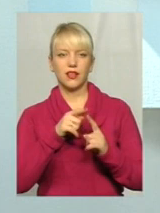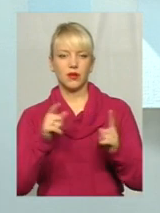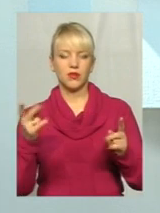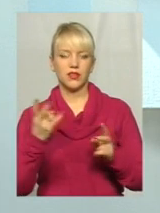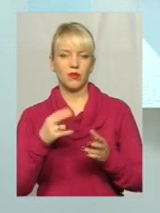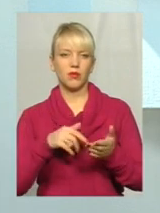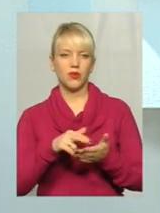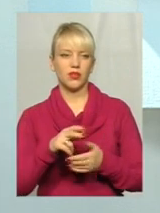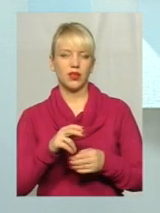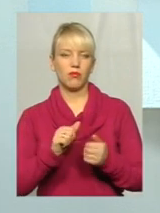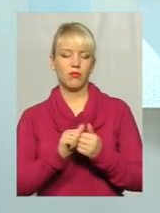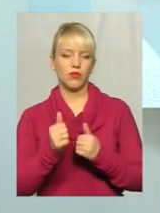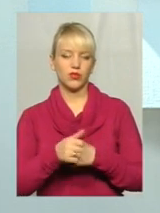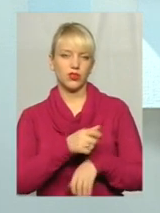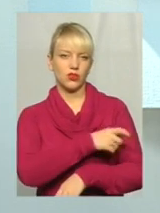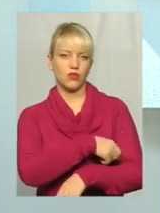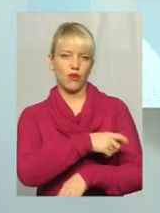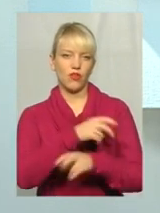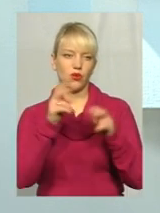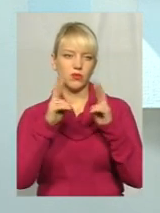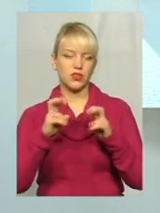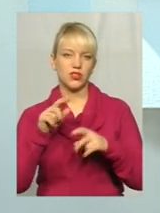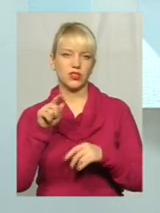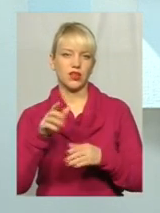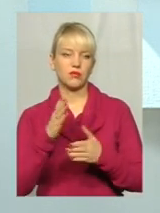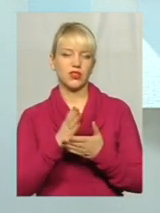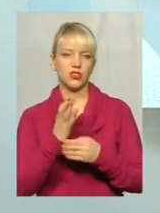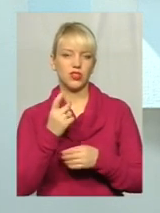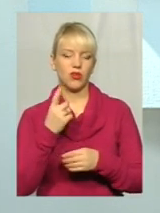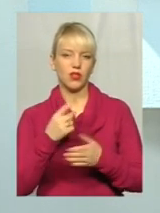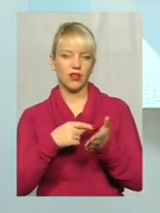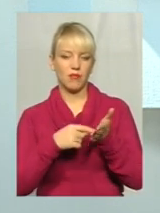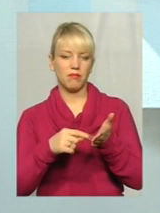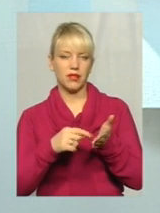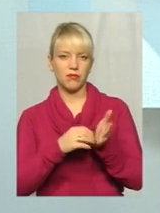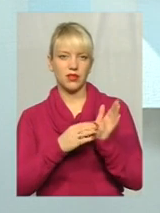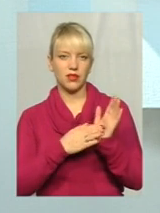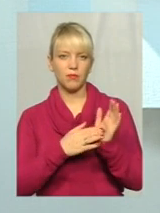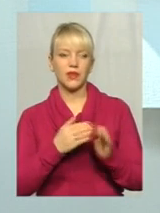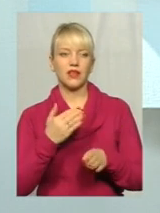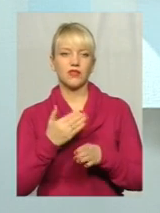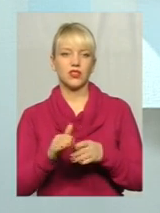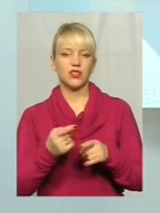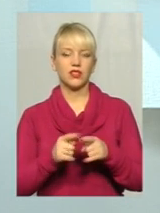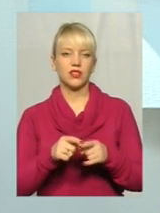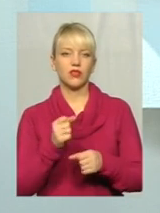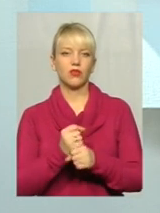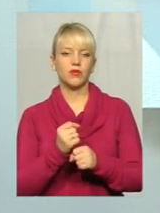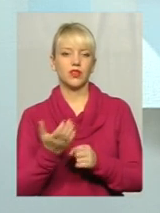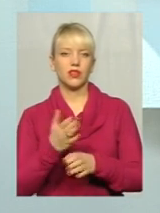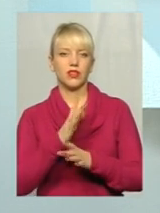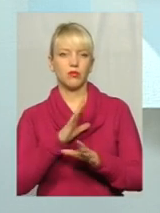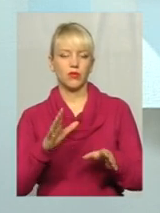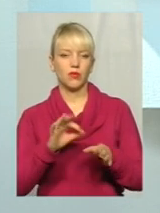обстеження. Але там є ще примітка. В частині тих робіт, які не були